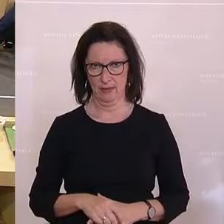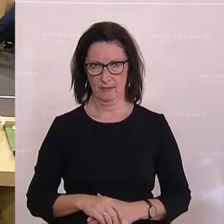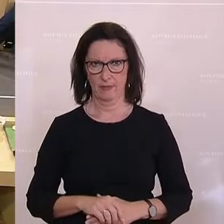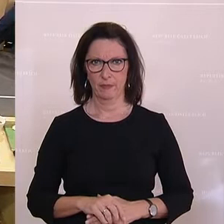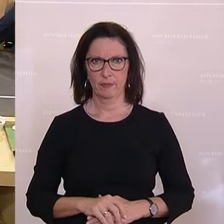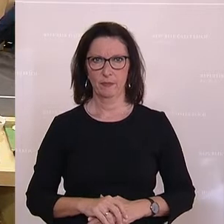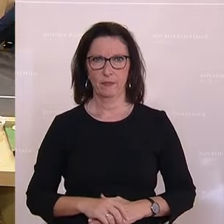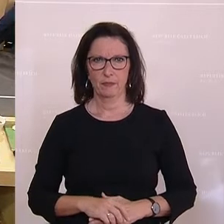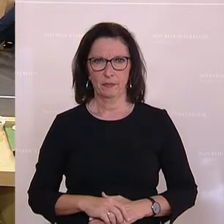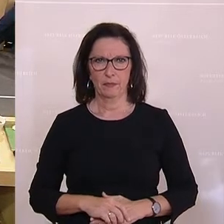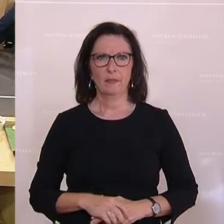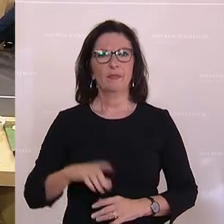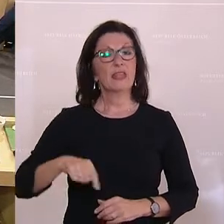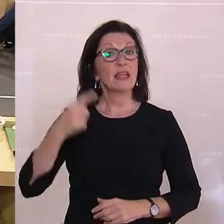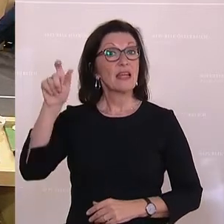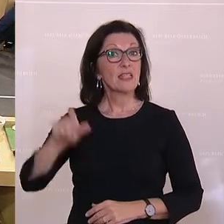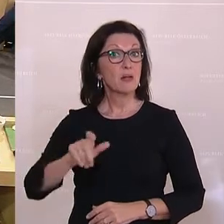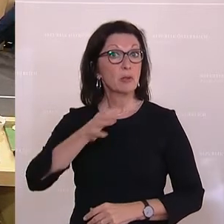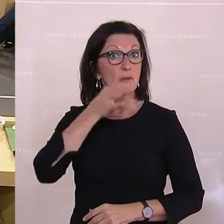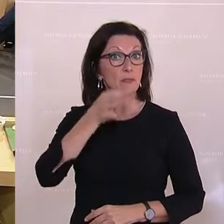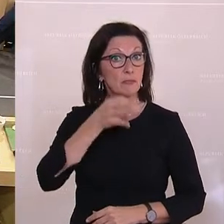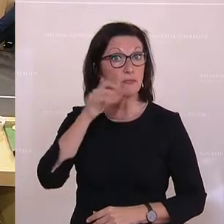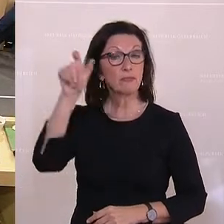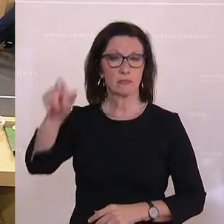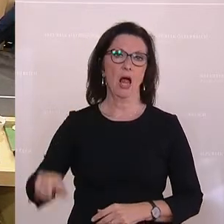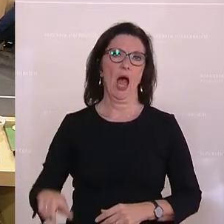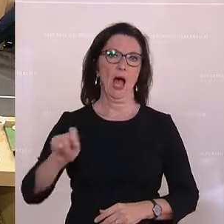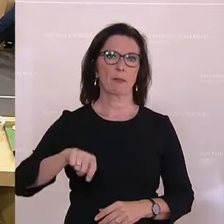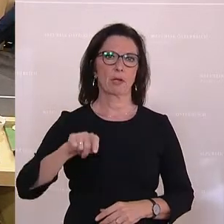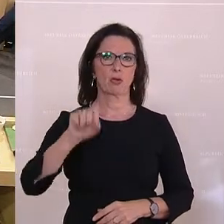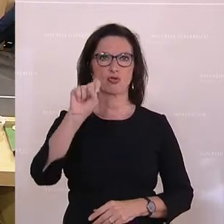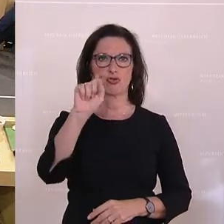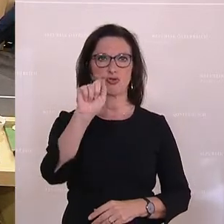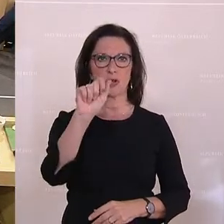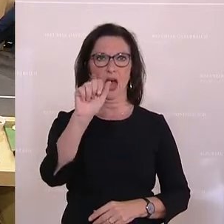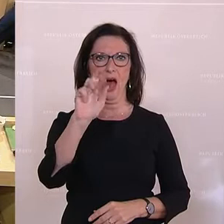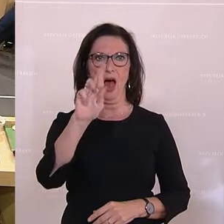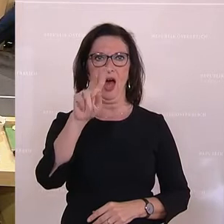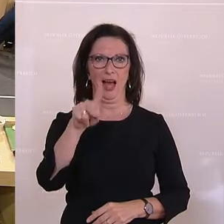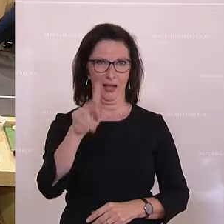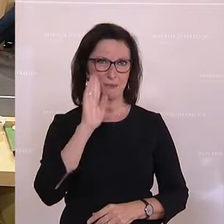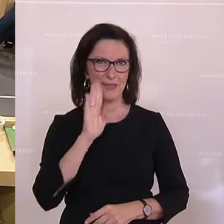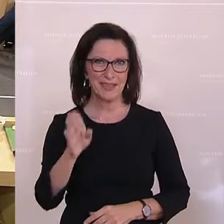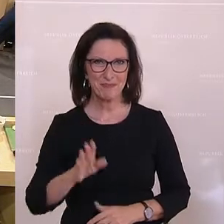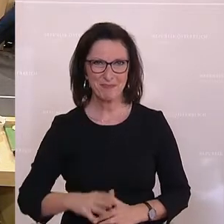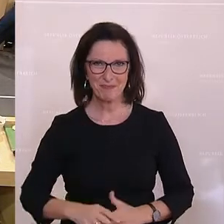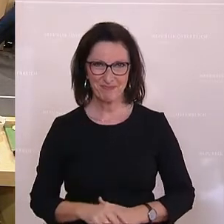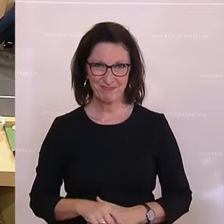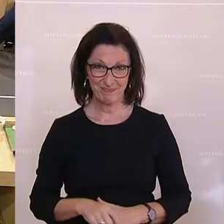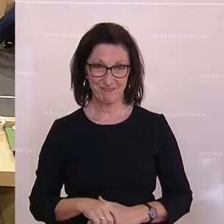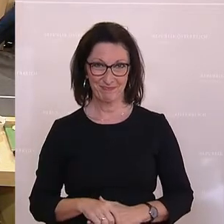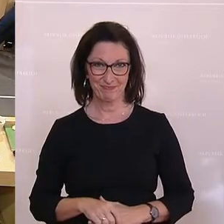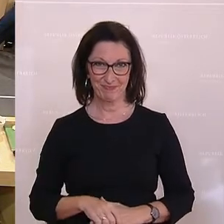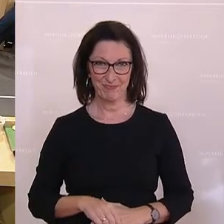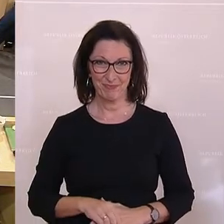SPÖ. Kurz zur Stromkostenbremse. Worum geht es beim Strompreisdeckel? Demnach soll bis Mitte 2024 für 80 Prozent